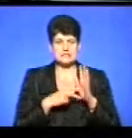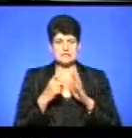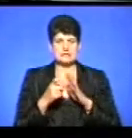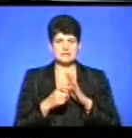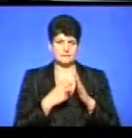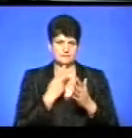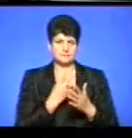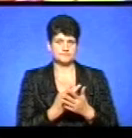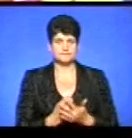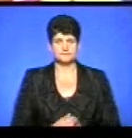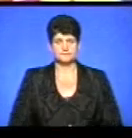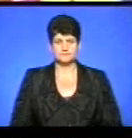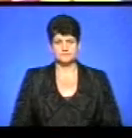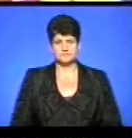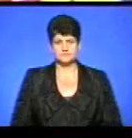Світлана Шумна.